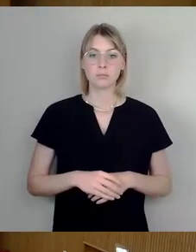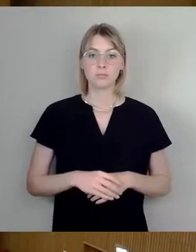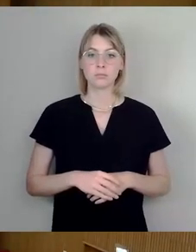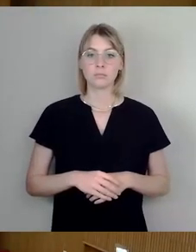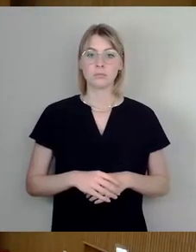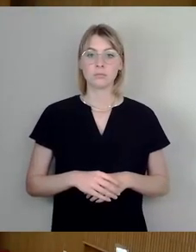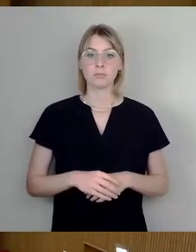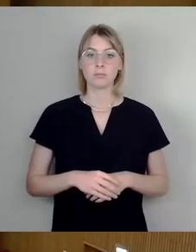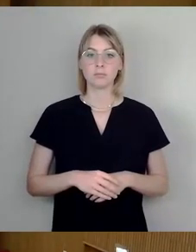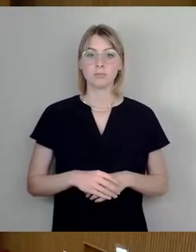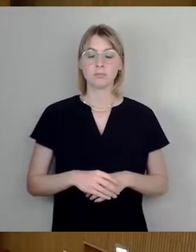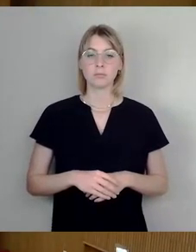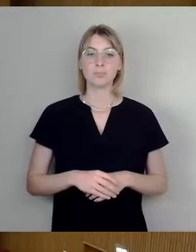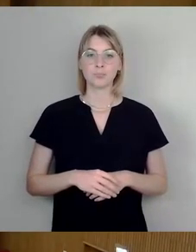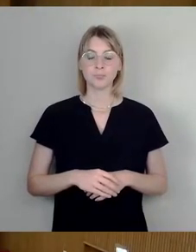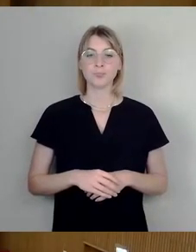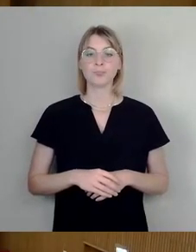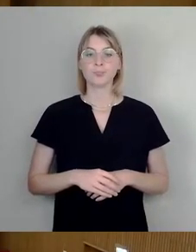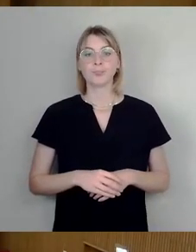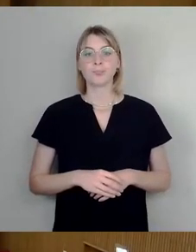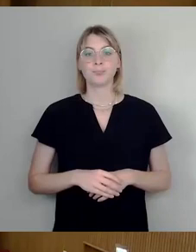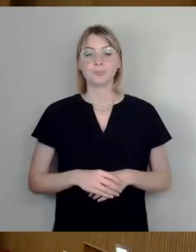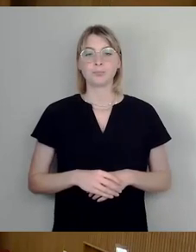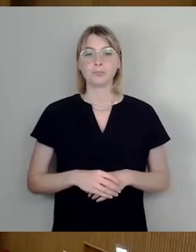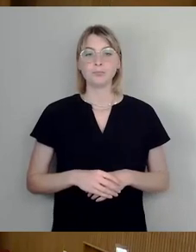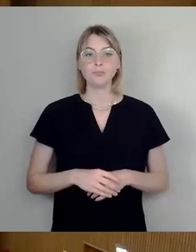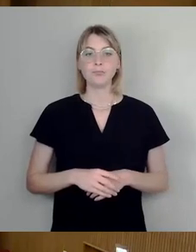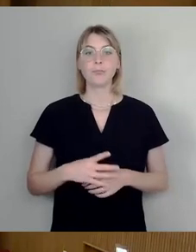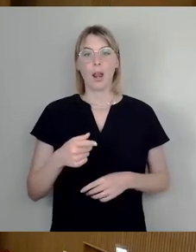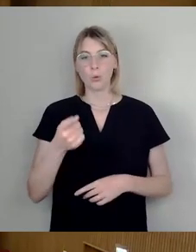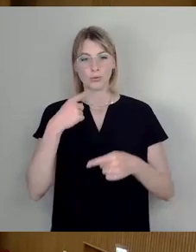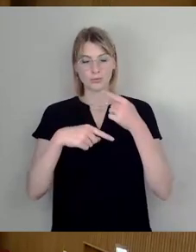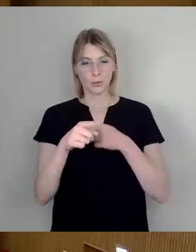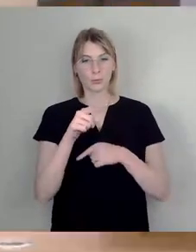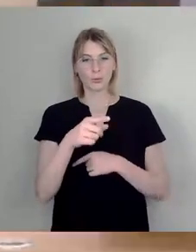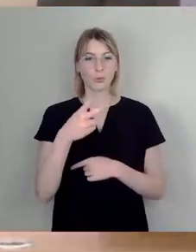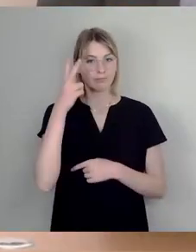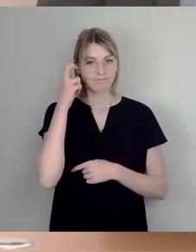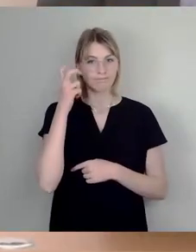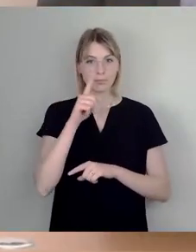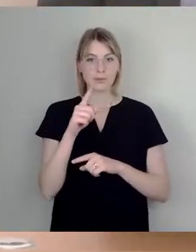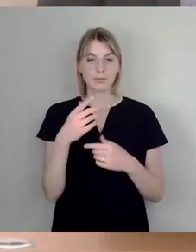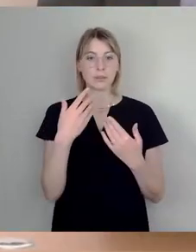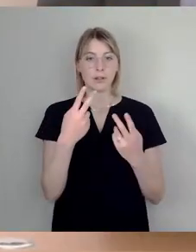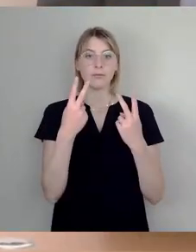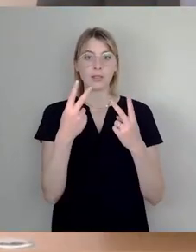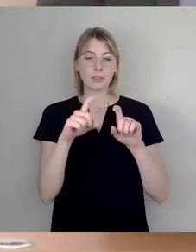jetzt könnte ich genauso kontern, wenn ich die Seite beobachte, wie ihr zugehört habt. Das ist auch ganz wichtig gewesen.